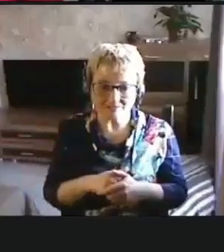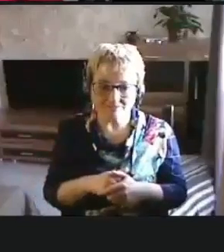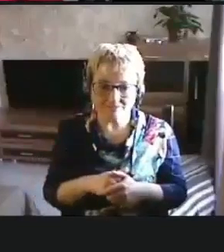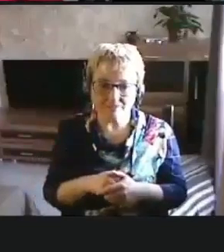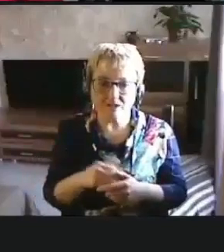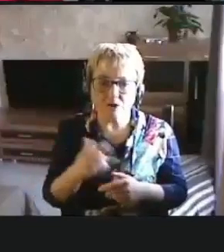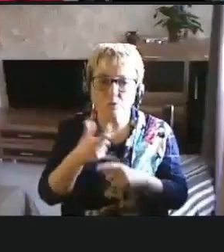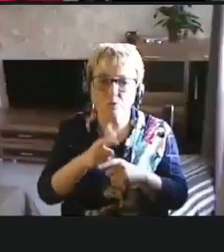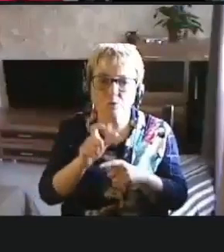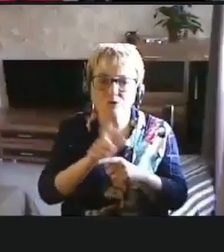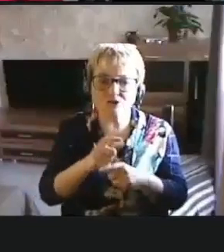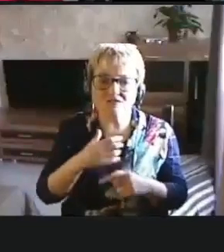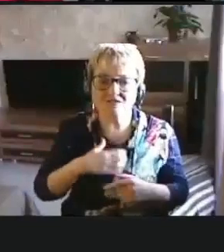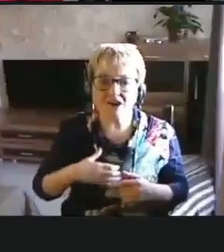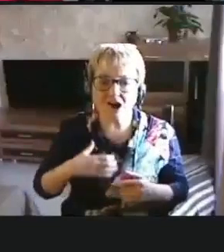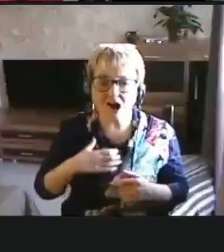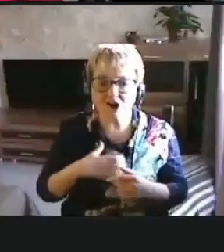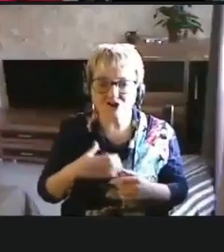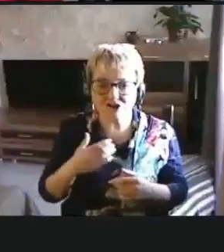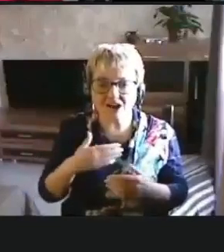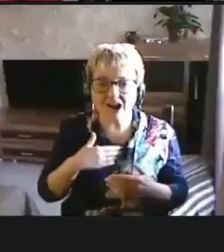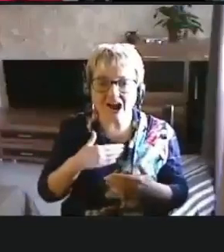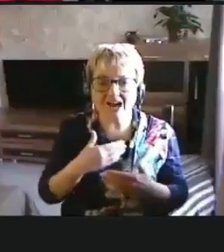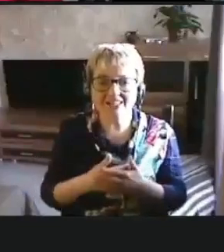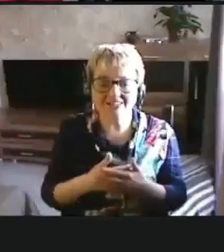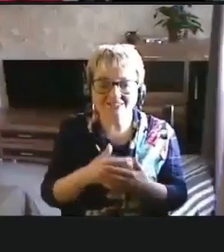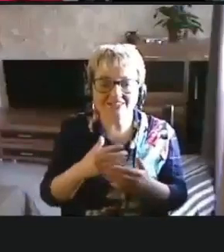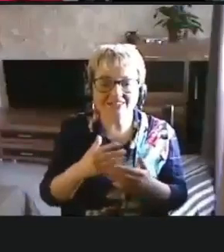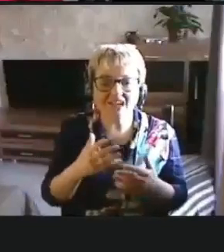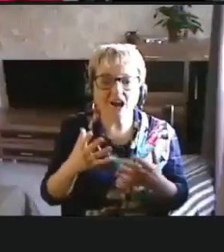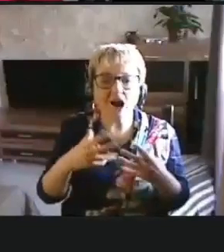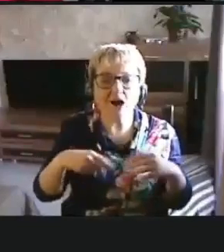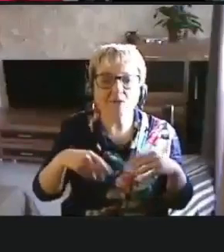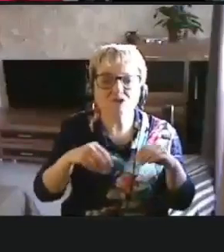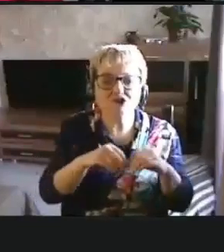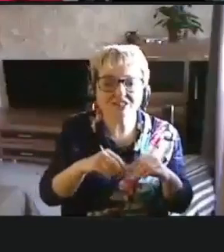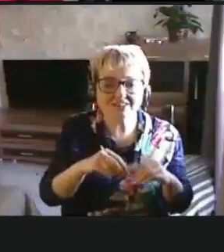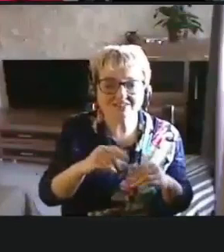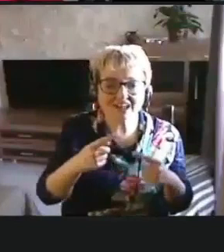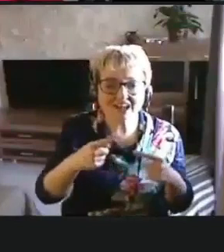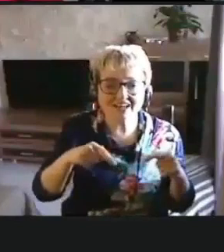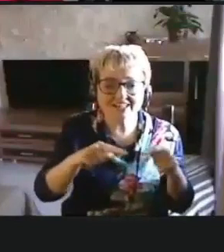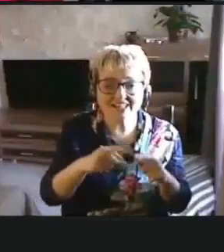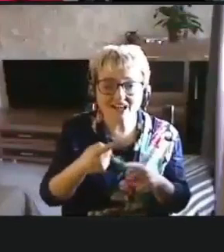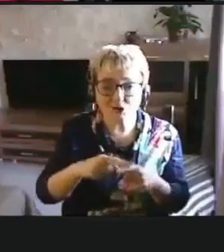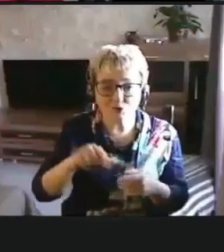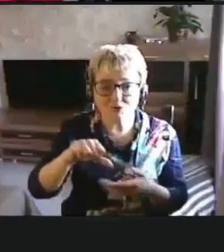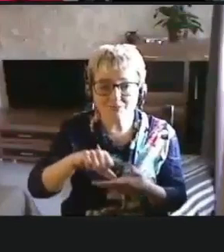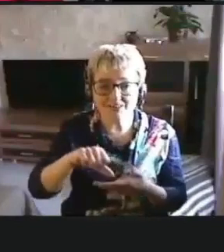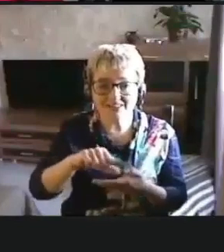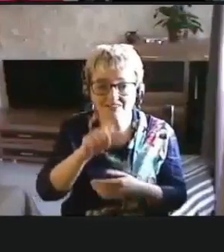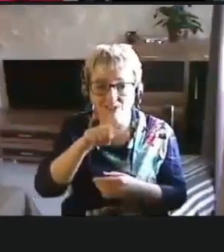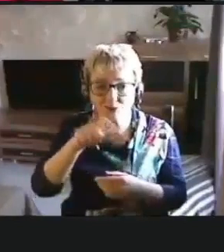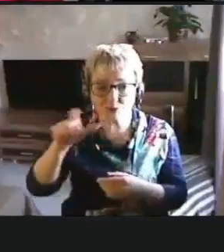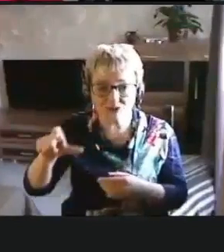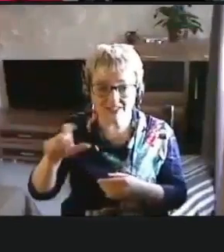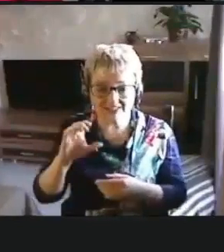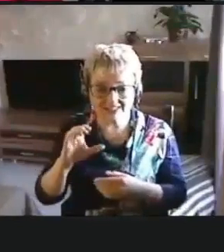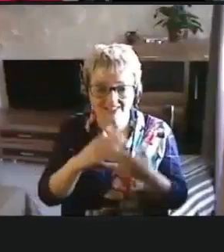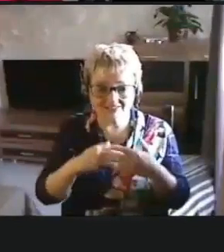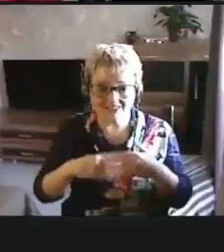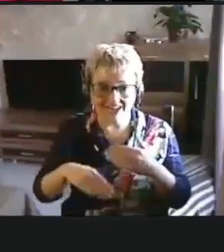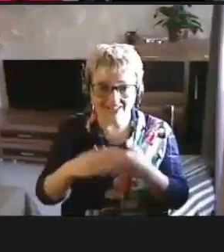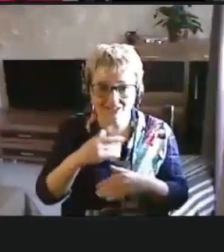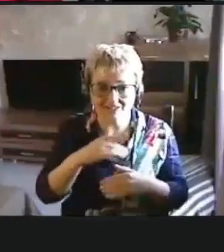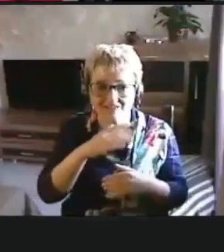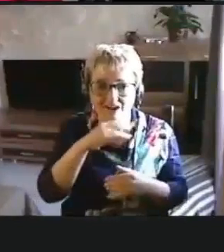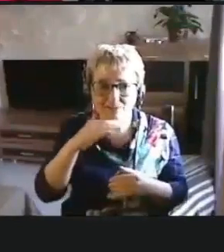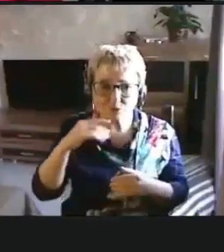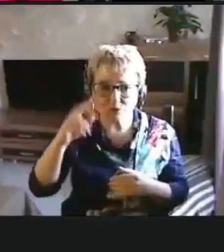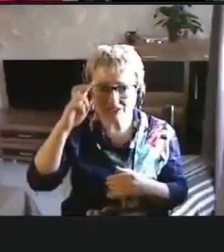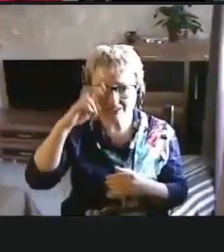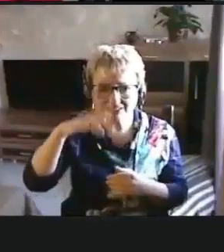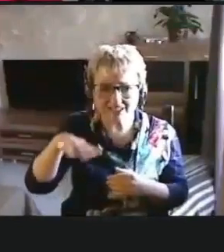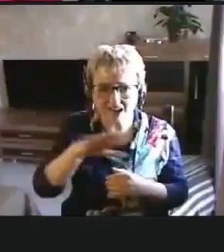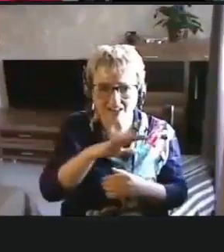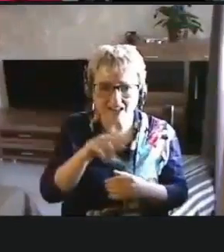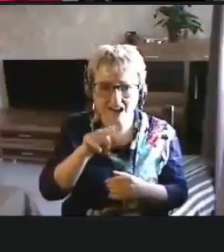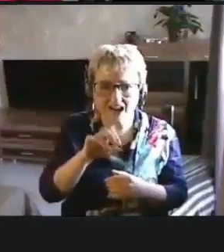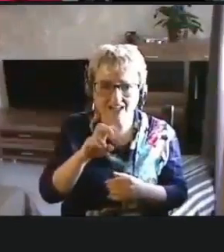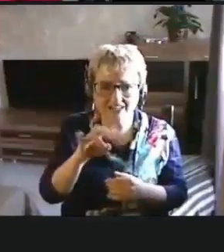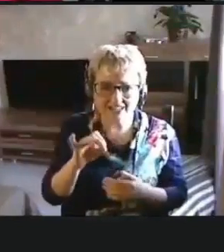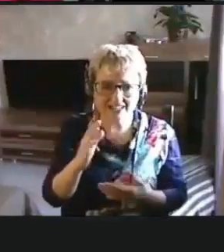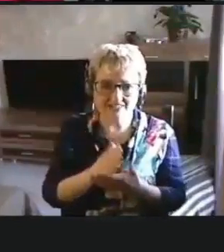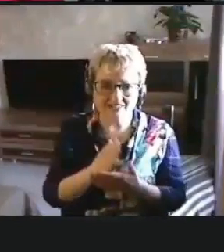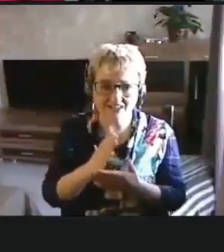очень важна здесь активность общественных организаций, которые представляют людей с инвалидностью. Во многих странах именно они